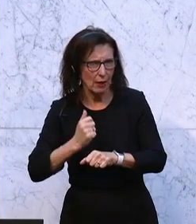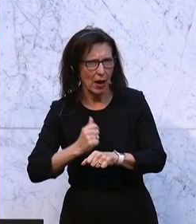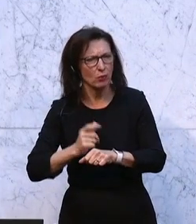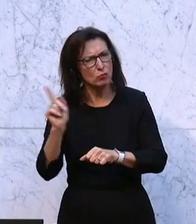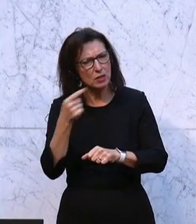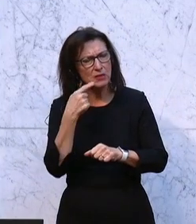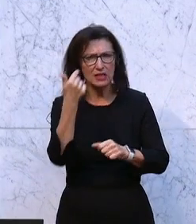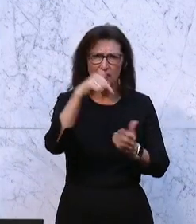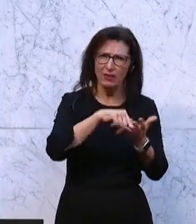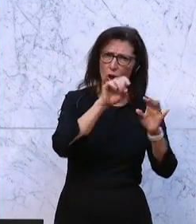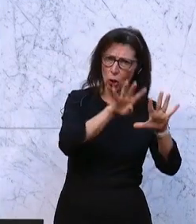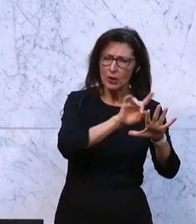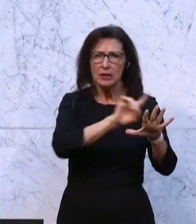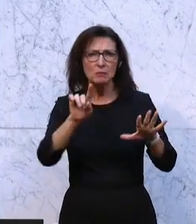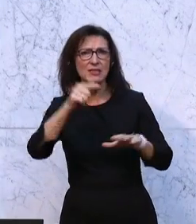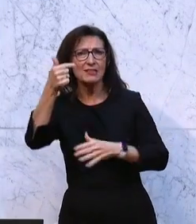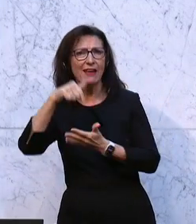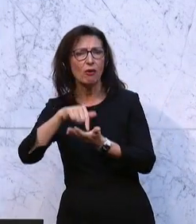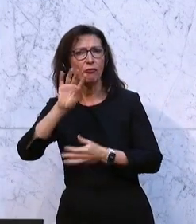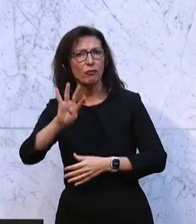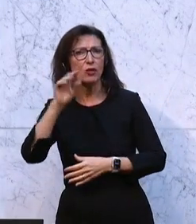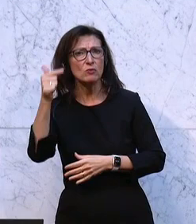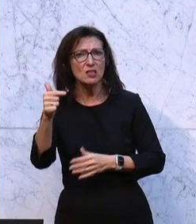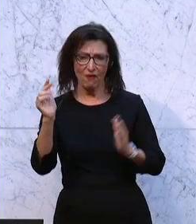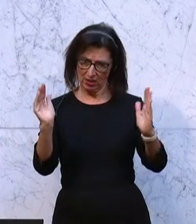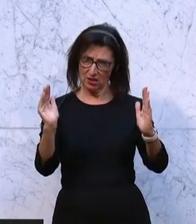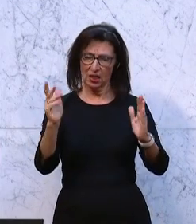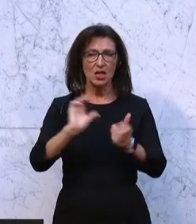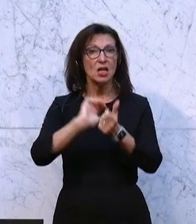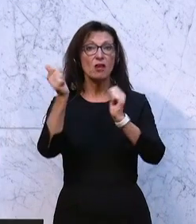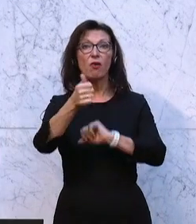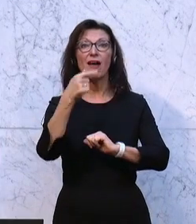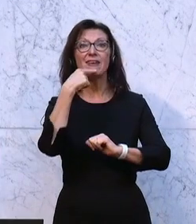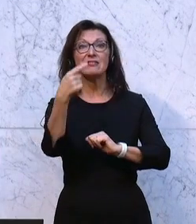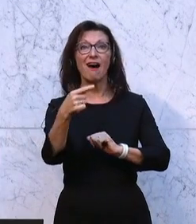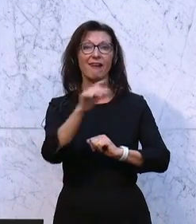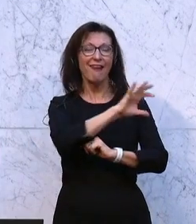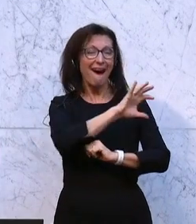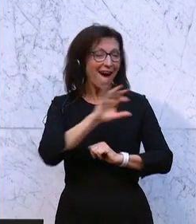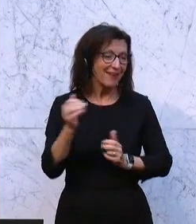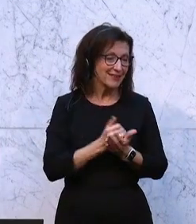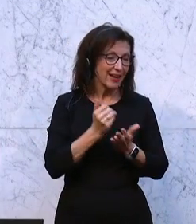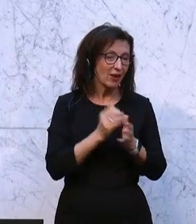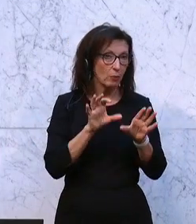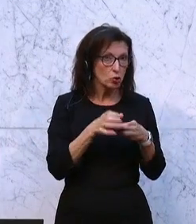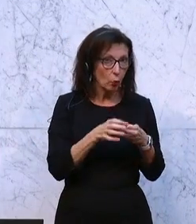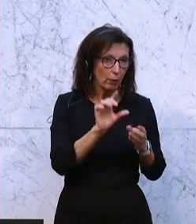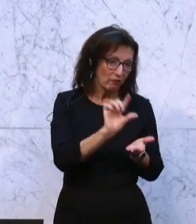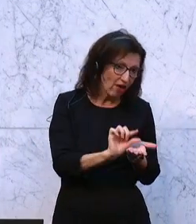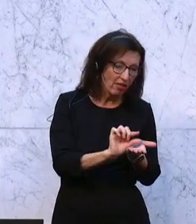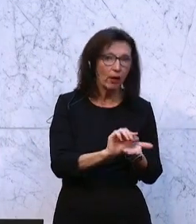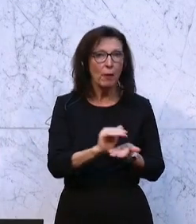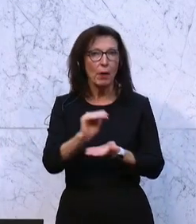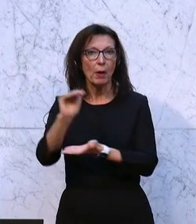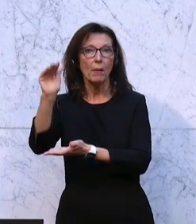Zeitraum 2019 bis 2024 die Prognosen alle Einkommensgruppen im Realeinkommen steigen.